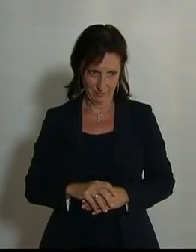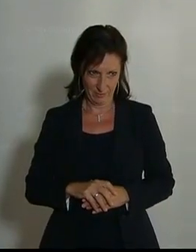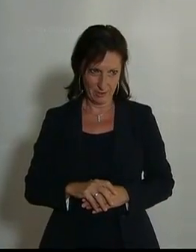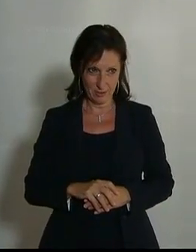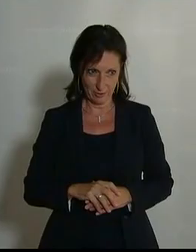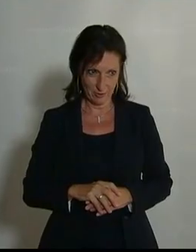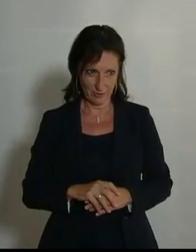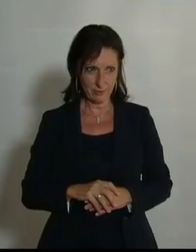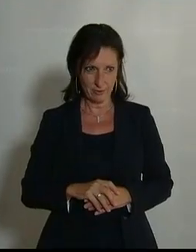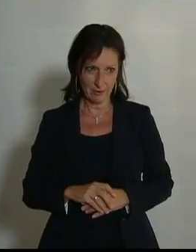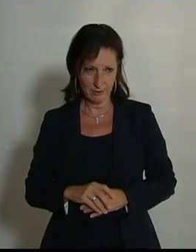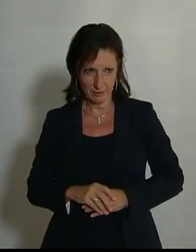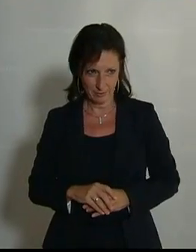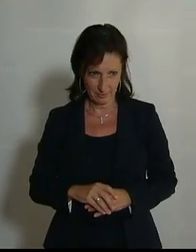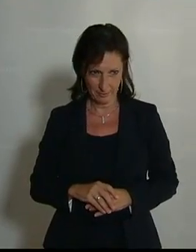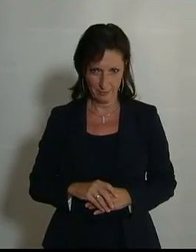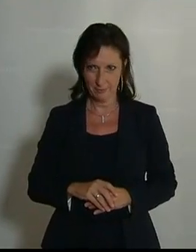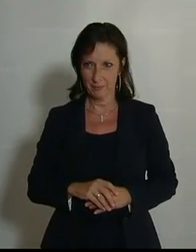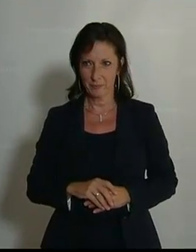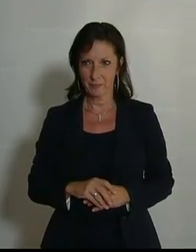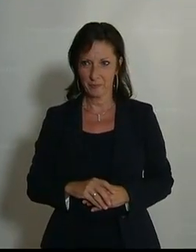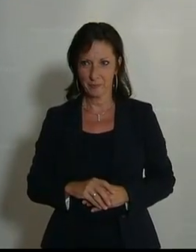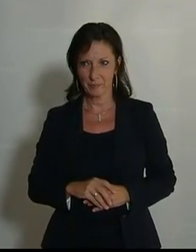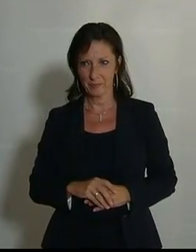Gegen diese Form geschlechtsspezifischer Diskriminierung müsse man dringend vorgehen.